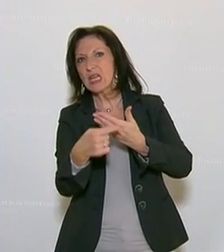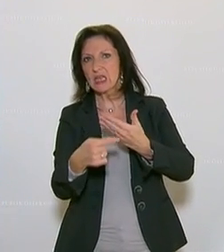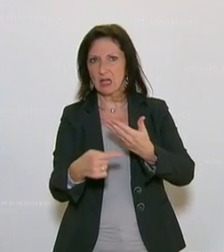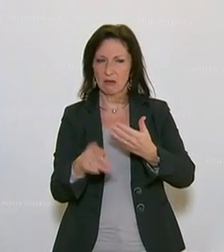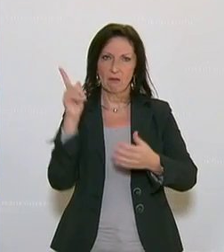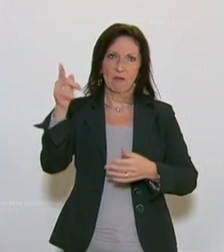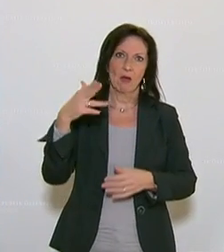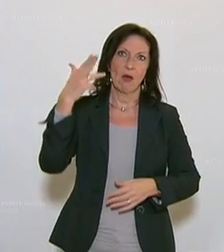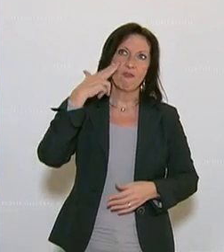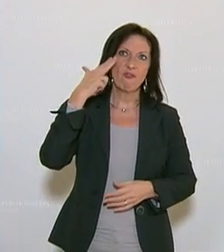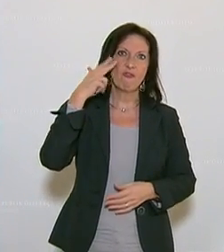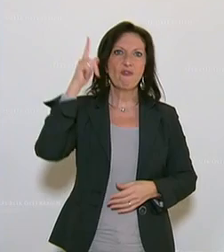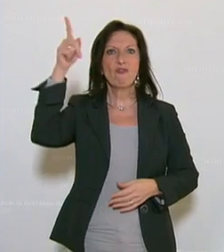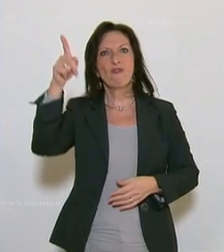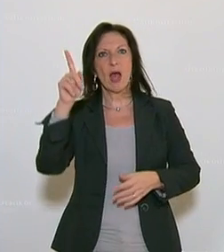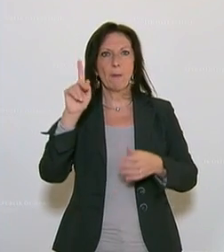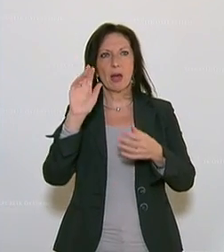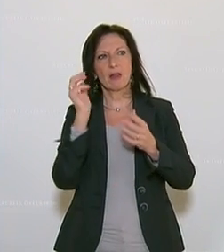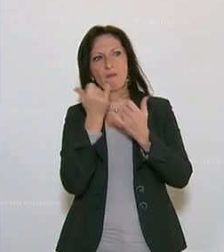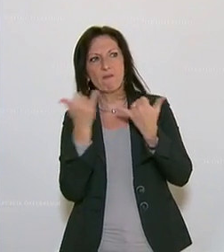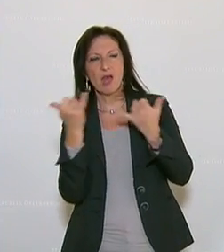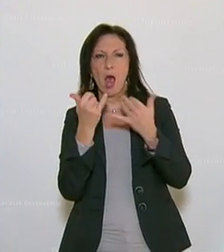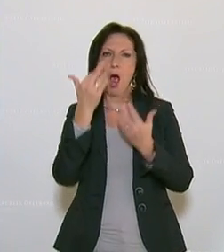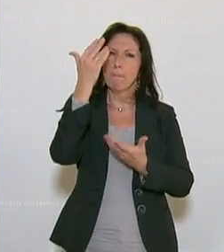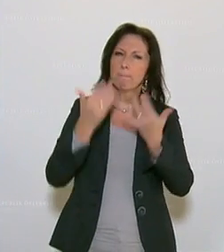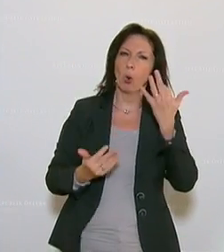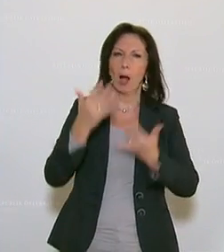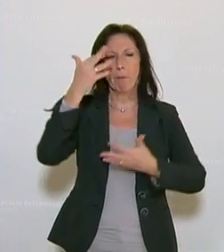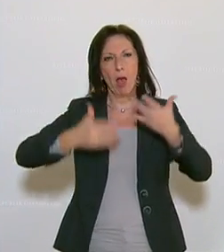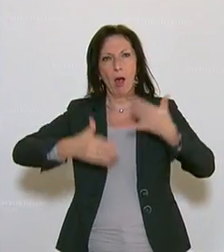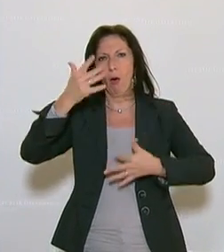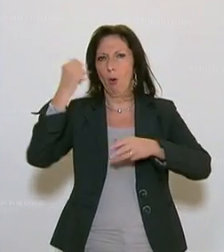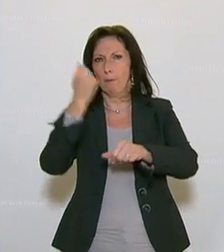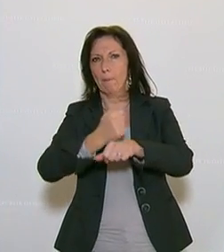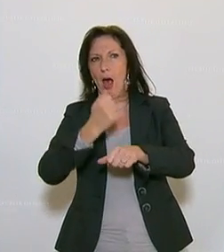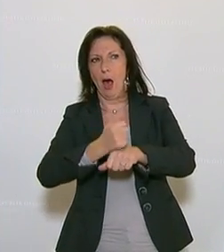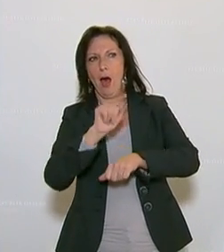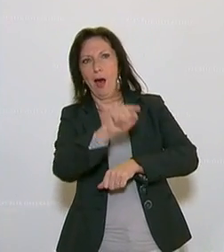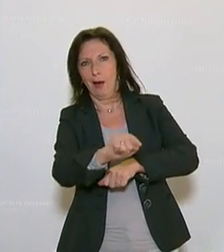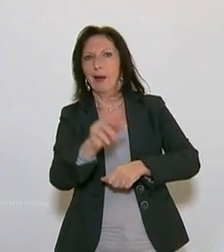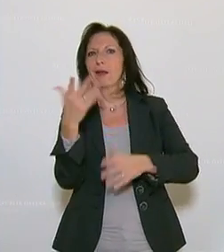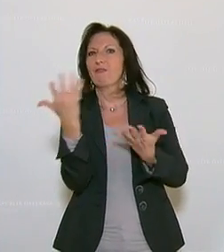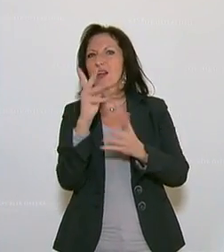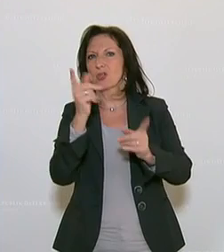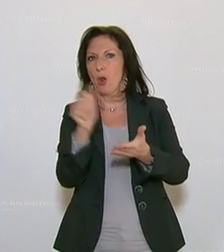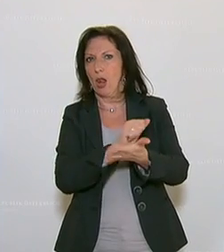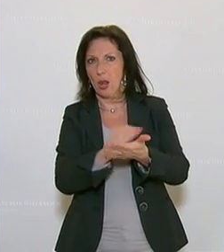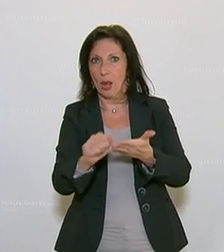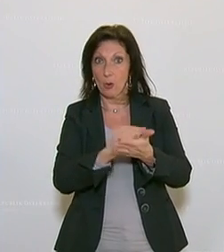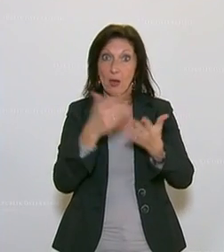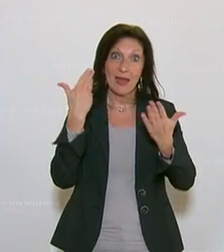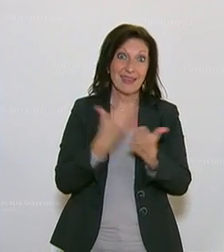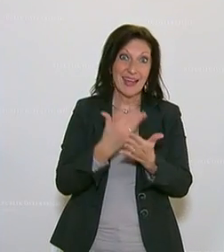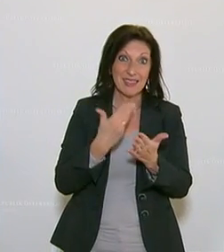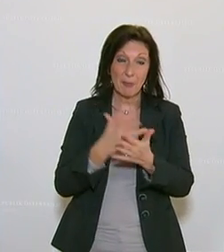Online-Konzernen noch möglich gewesen wäre, das ist ja gefallen. Daher kommen für die SPÖ auch Uploadfilter nicht in